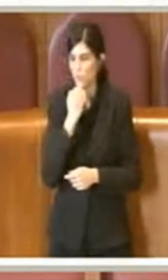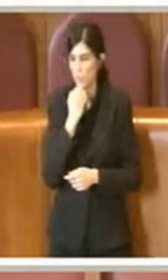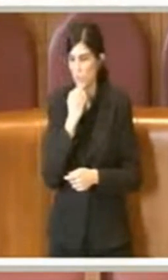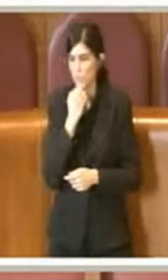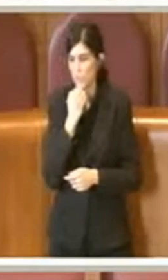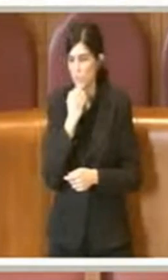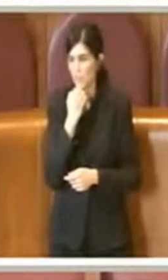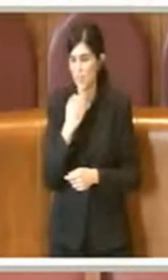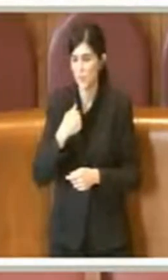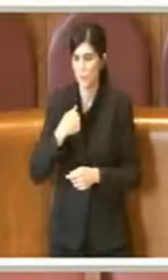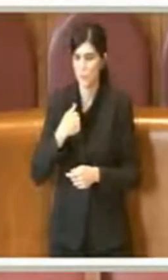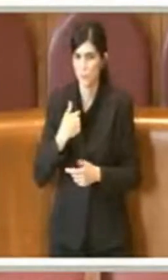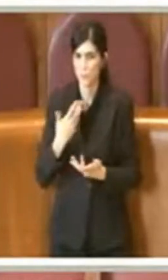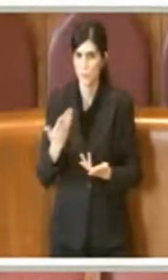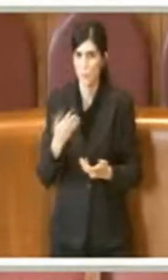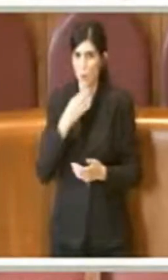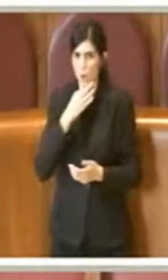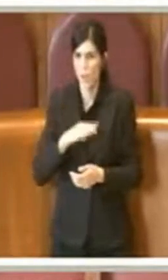riesco.